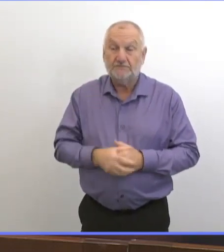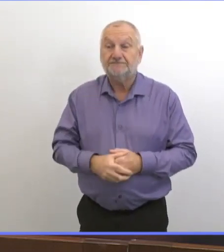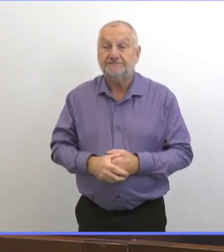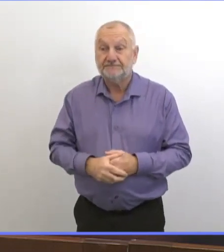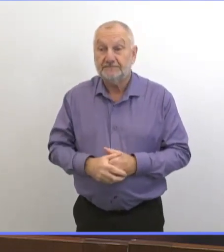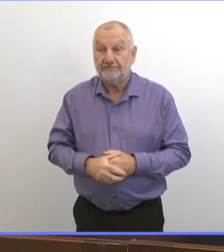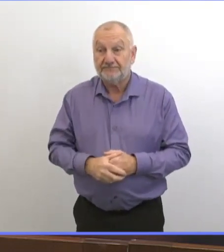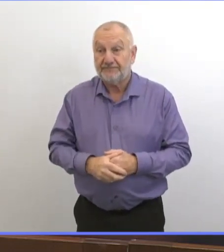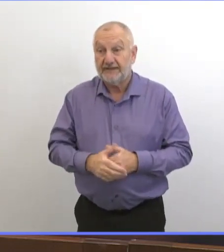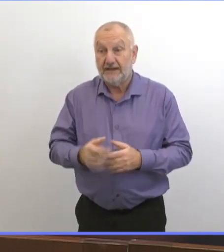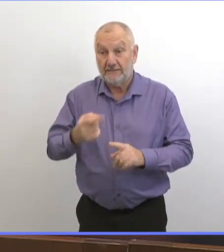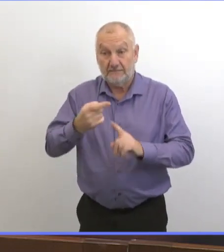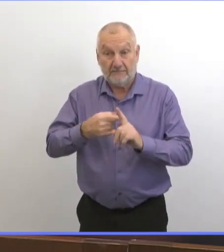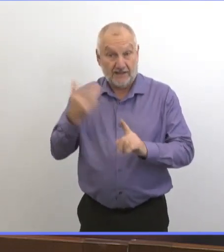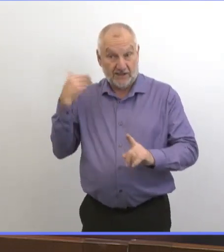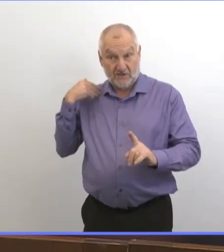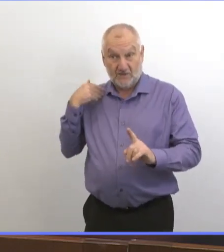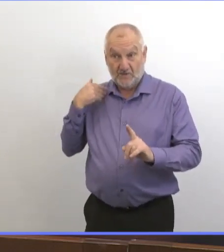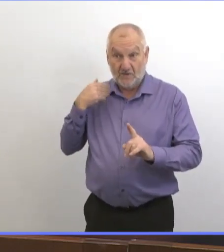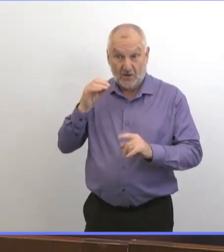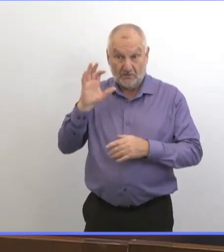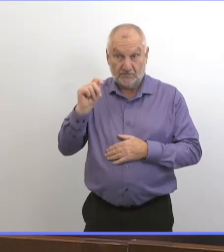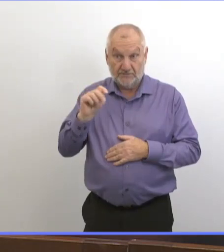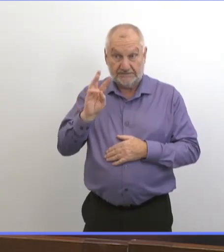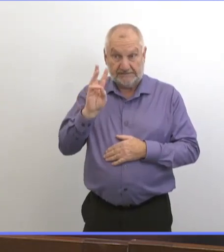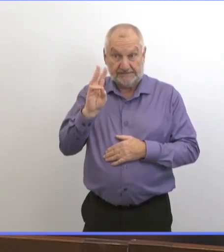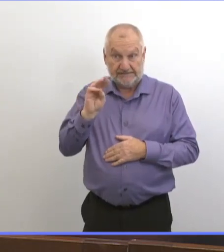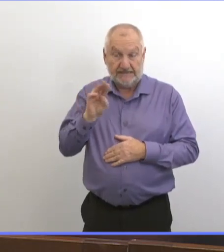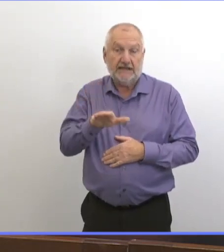Il y a eu 60 décès au mois d'octobre.